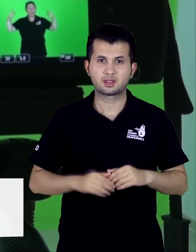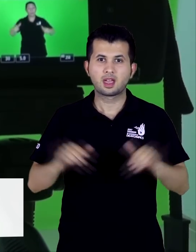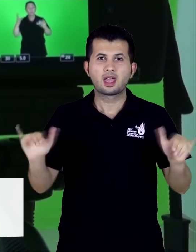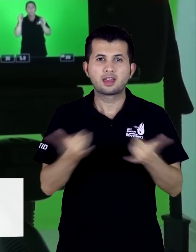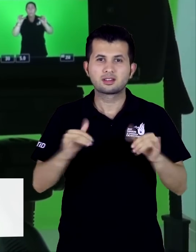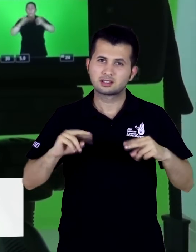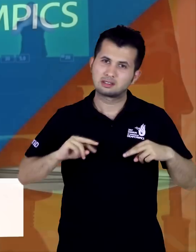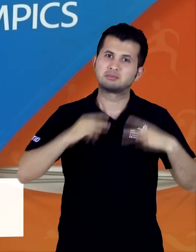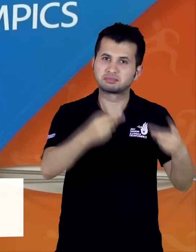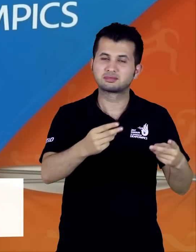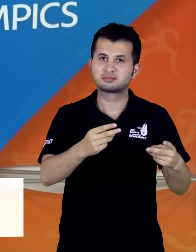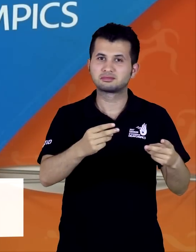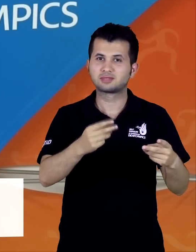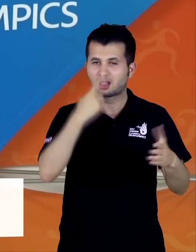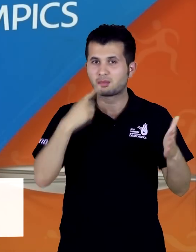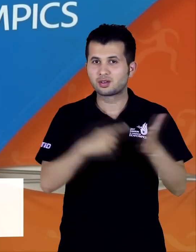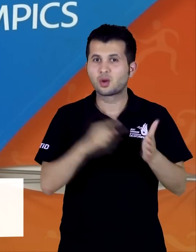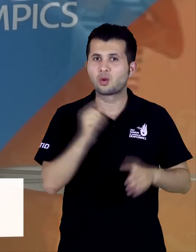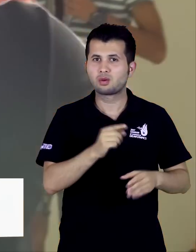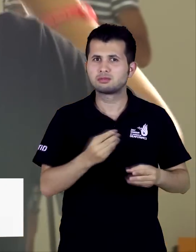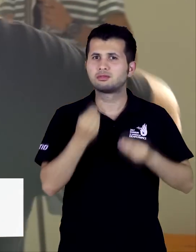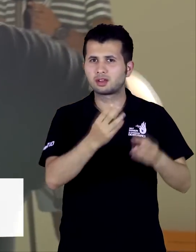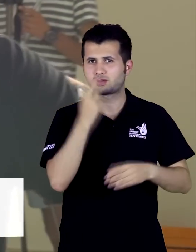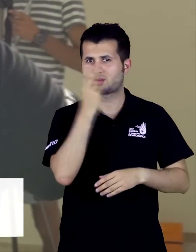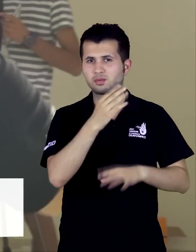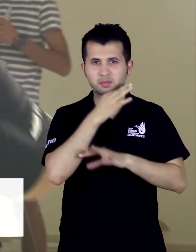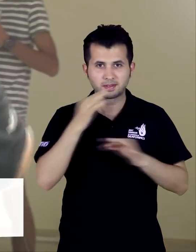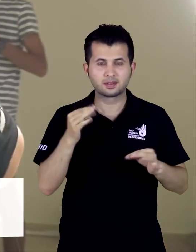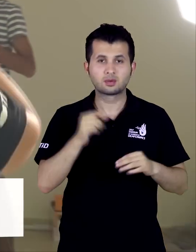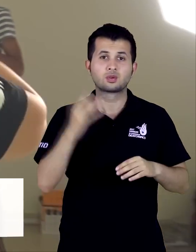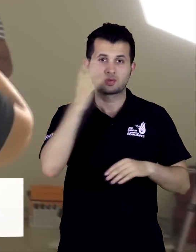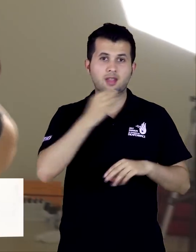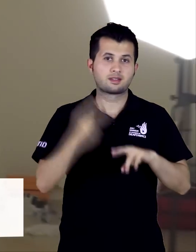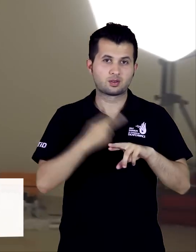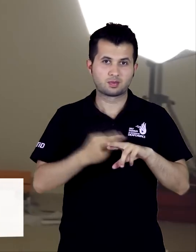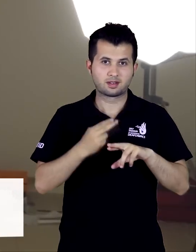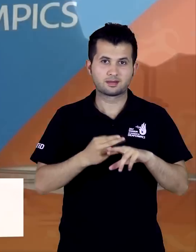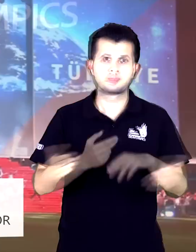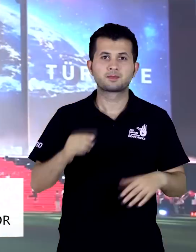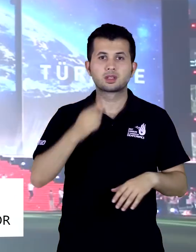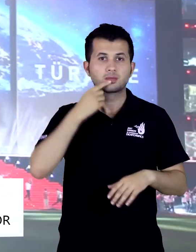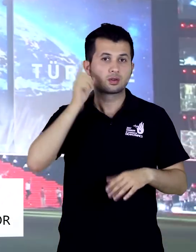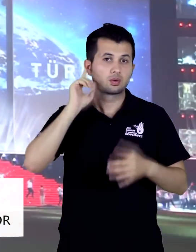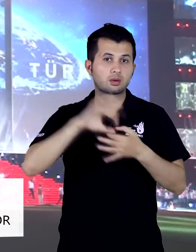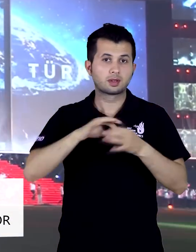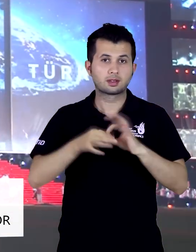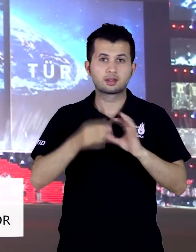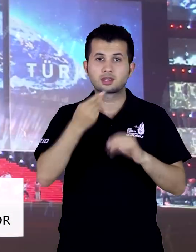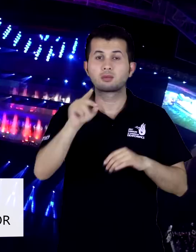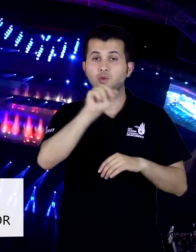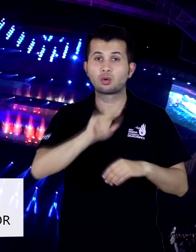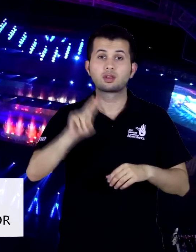toplumuna oradaki eğlenceyi de verebilmekti amaç. Ve gerçekten verebildiğimizi gördüm. Çok güzel bir tecrübe oldu benim için. Defnipiks